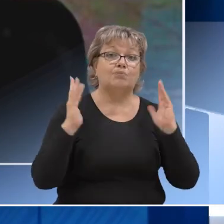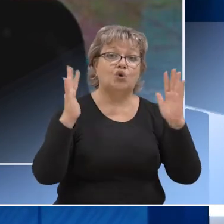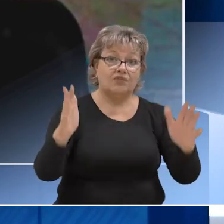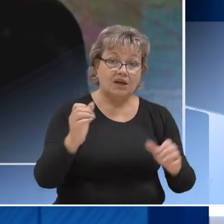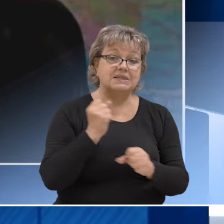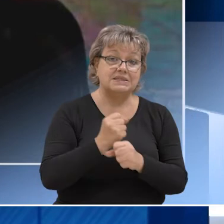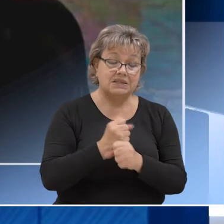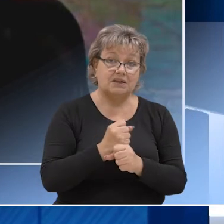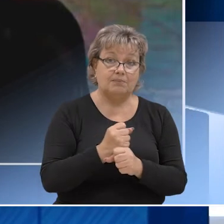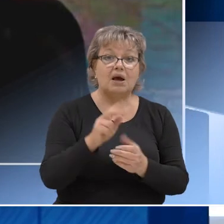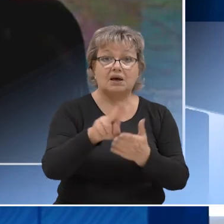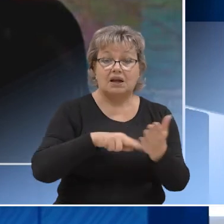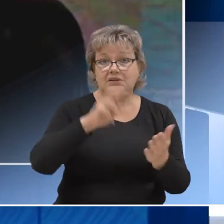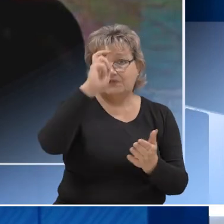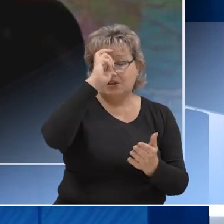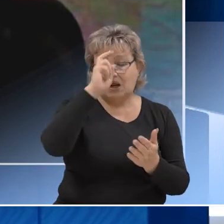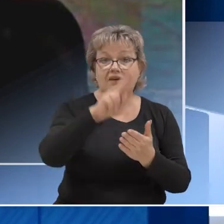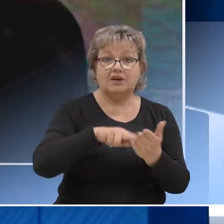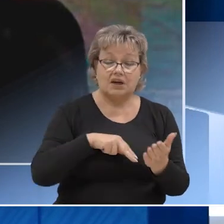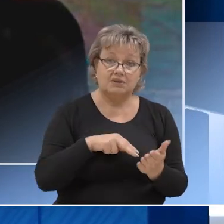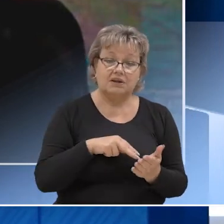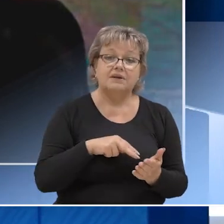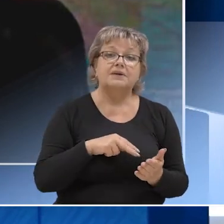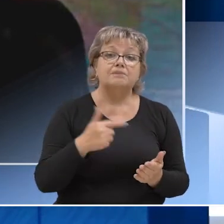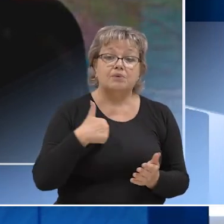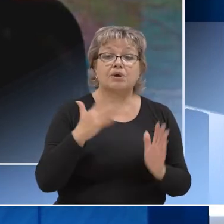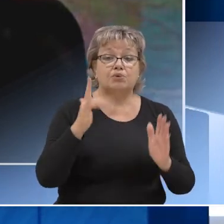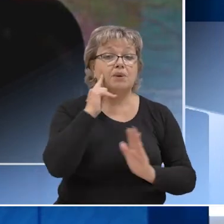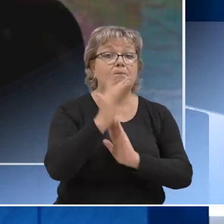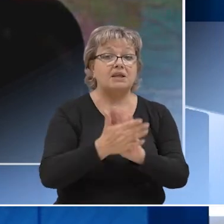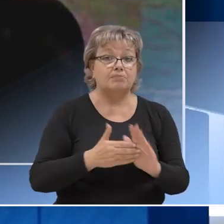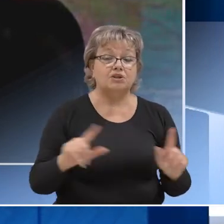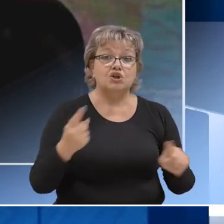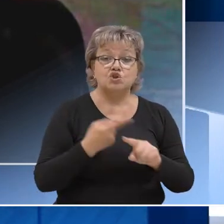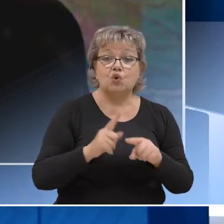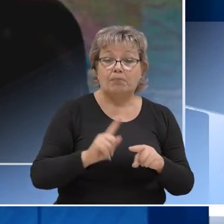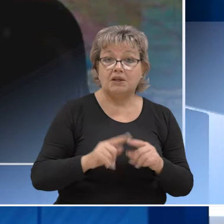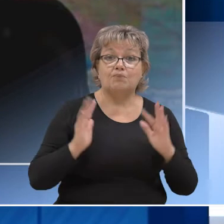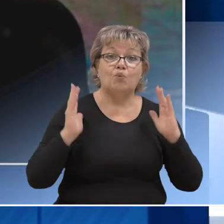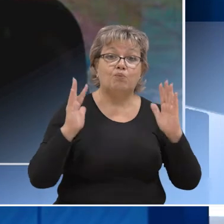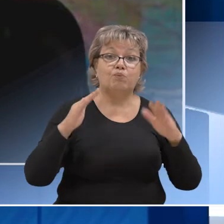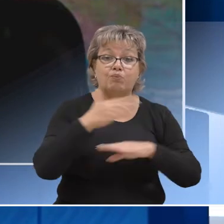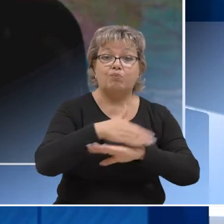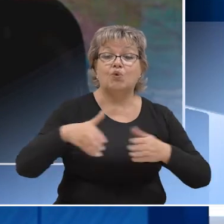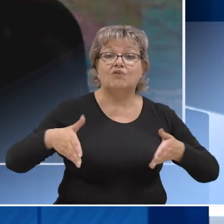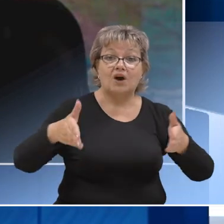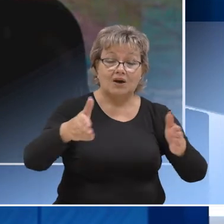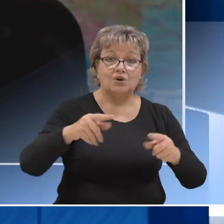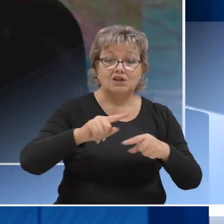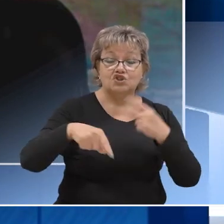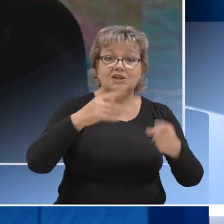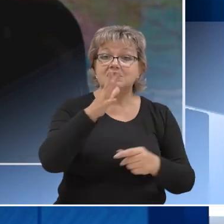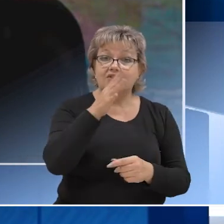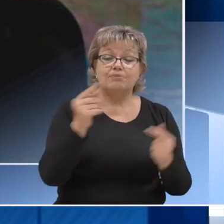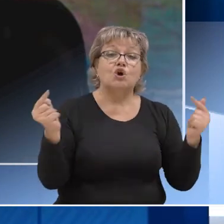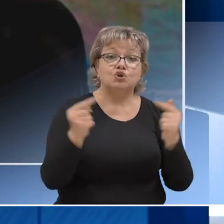приведем в порядок в рамках федерального гранта. Мы будем понимать, что по этому бульвару через большой